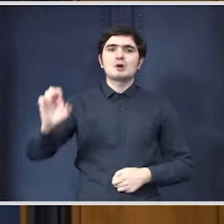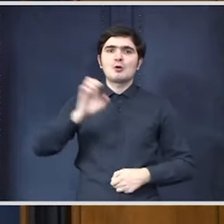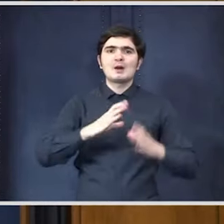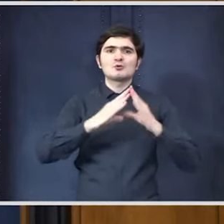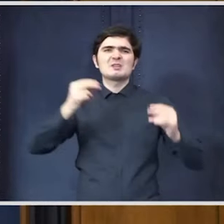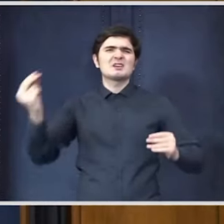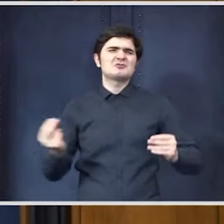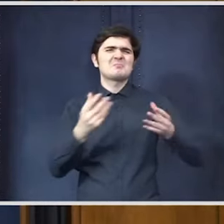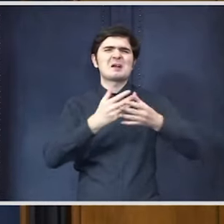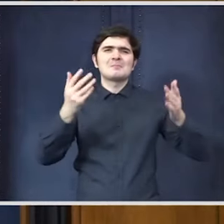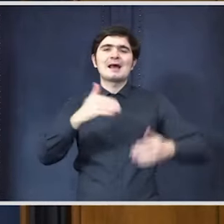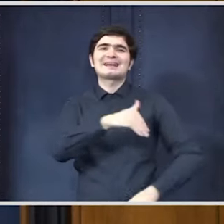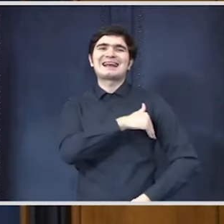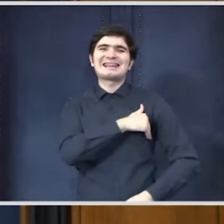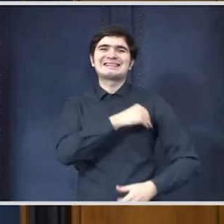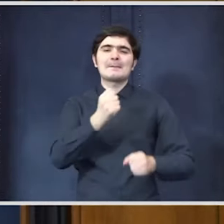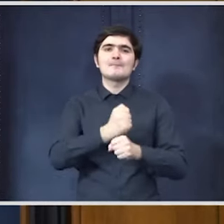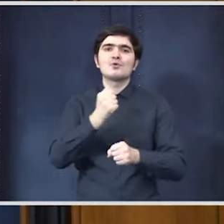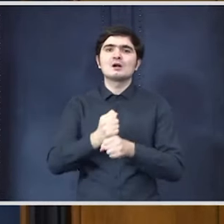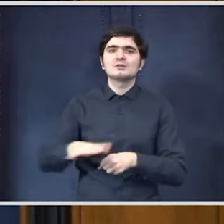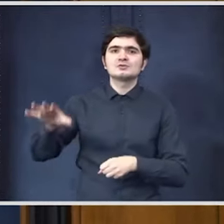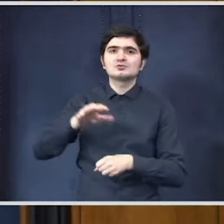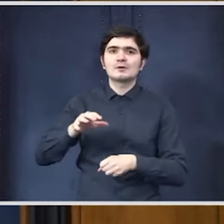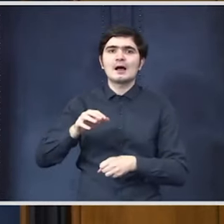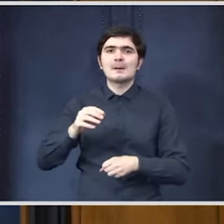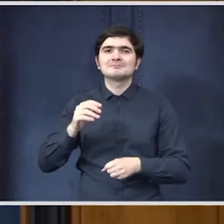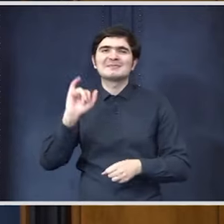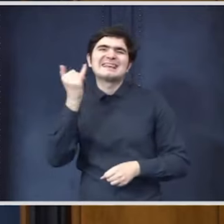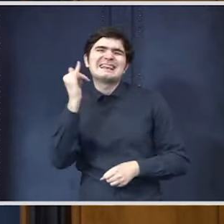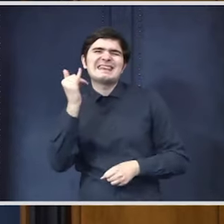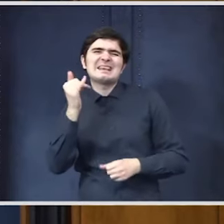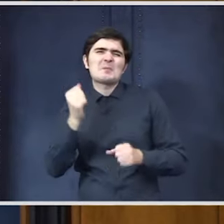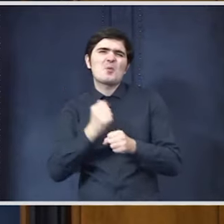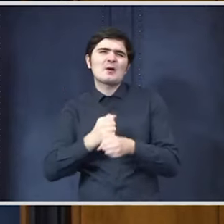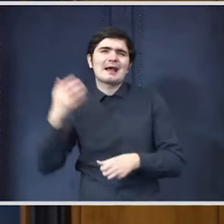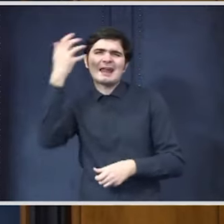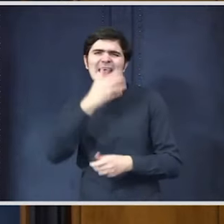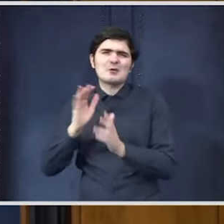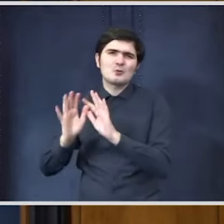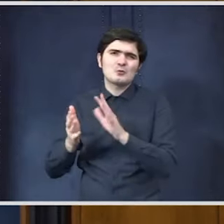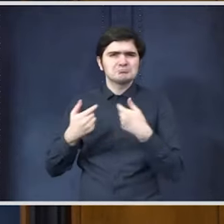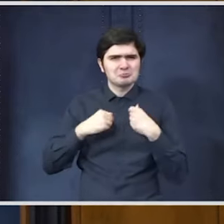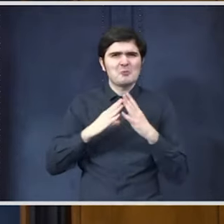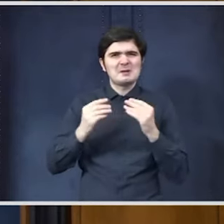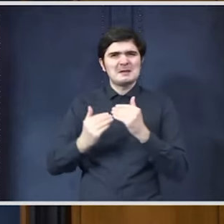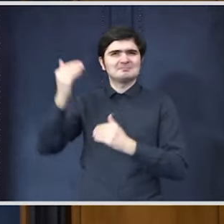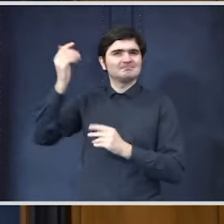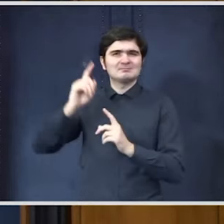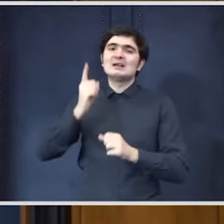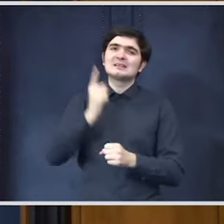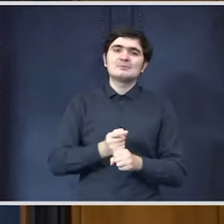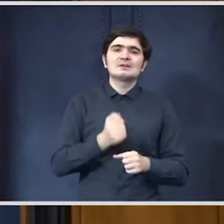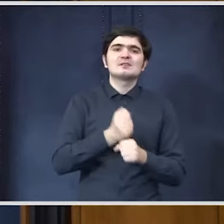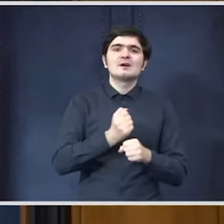grad de muncă în zona gri sau neagră. Trebuie să creăm sistem de